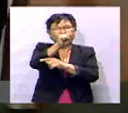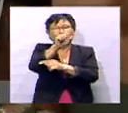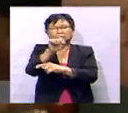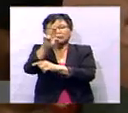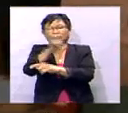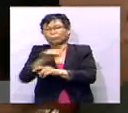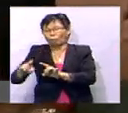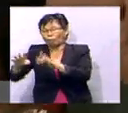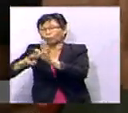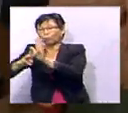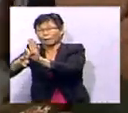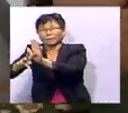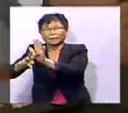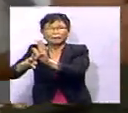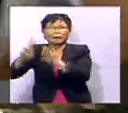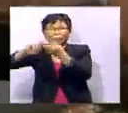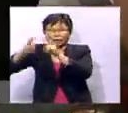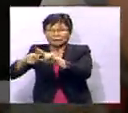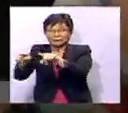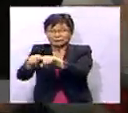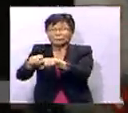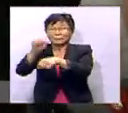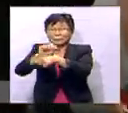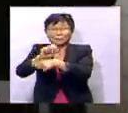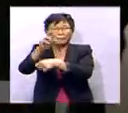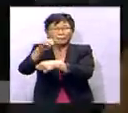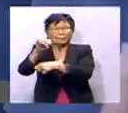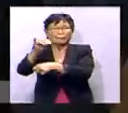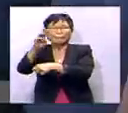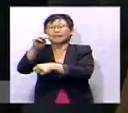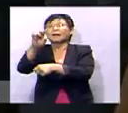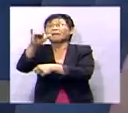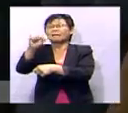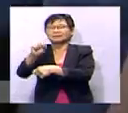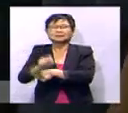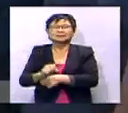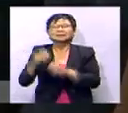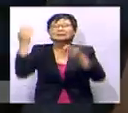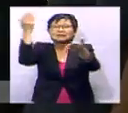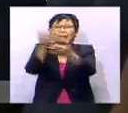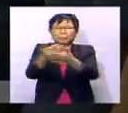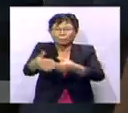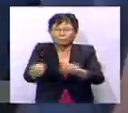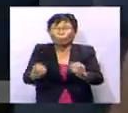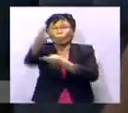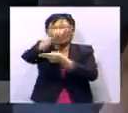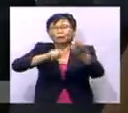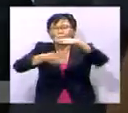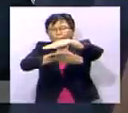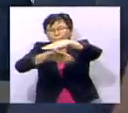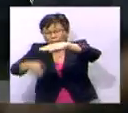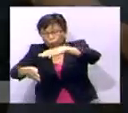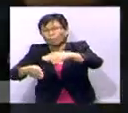manakala Australia diwakili rakan sejawatannya Mary Spain. Mereka dilihat tiba di pengkalan udara Batua